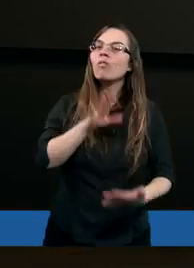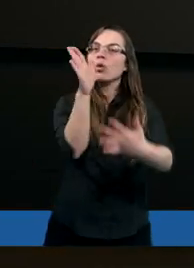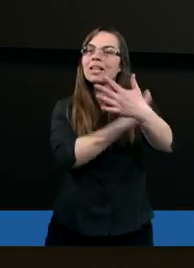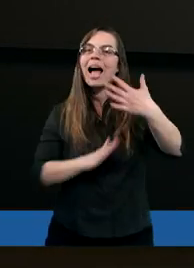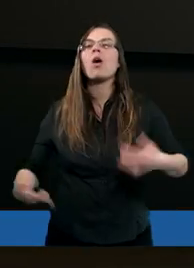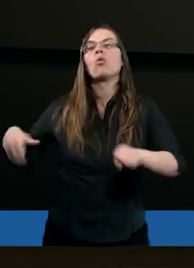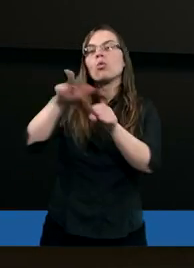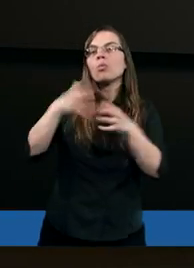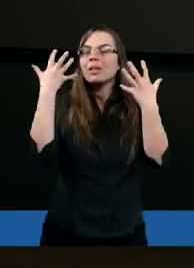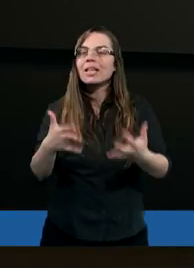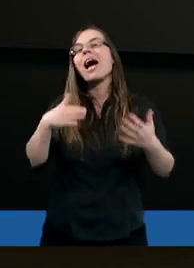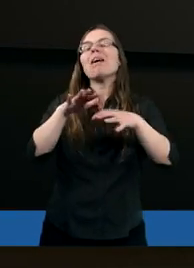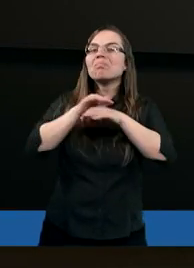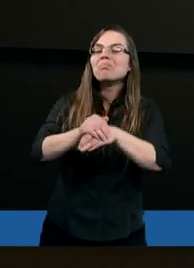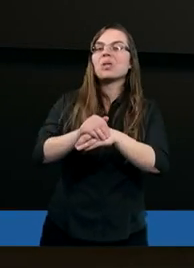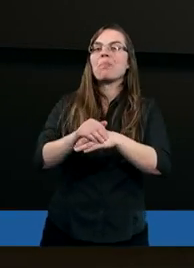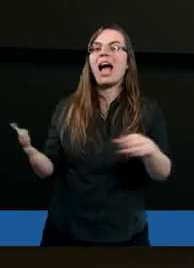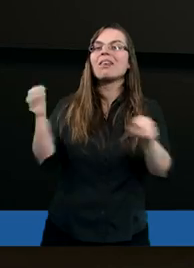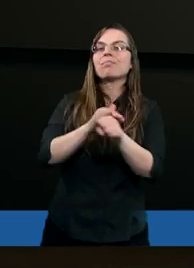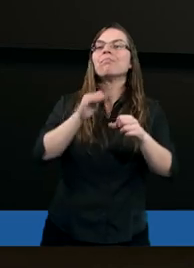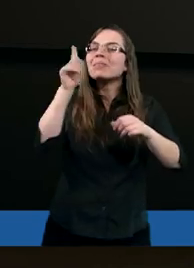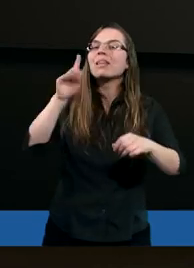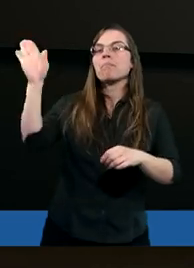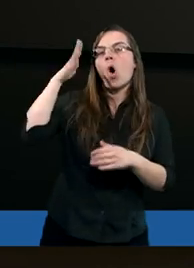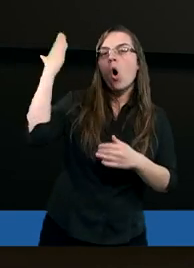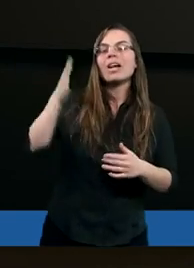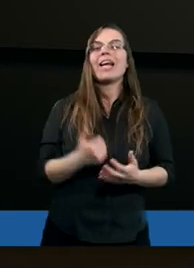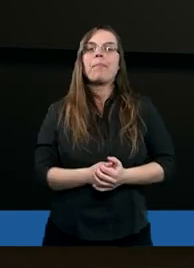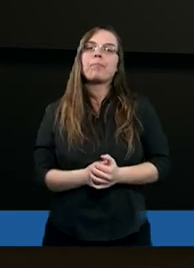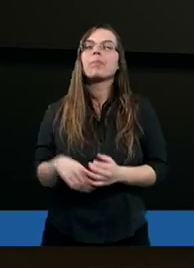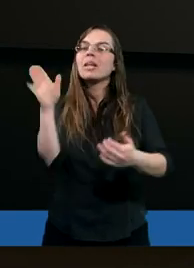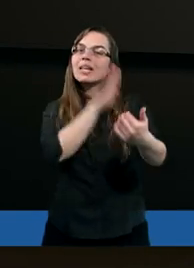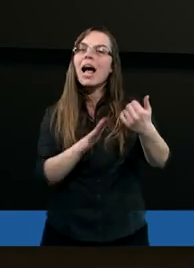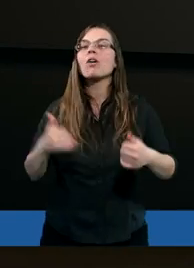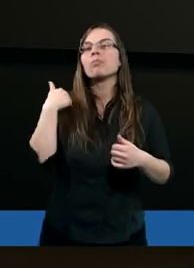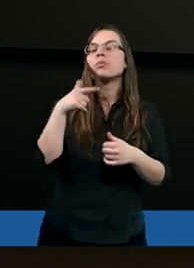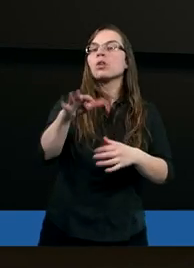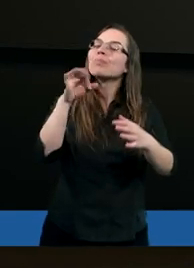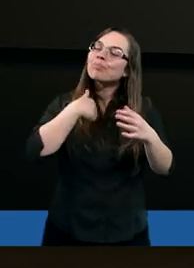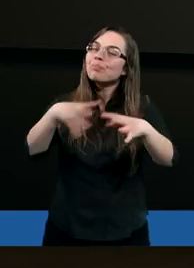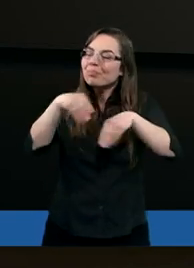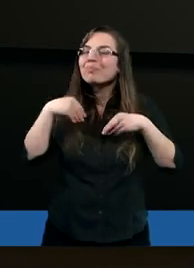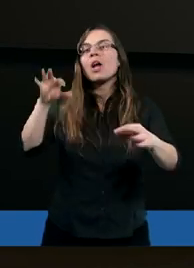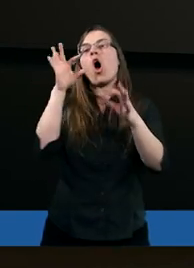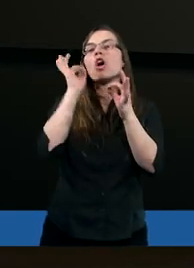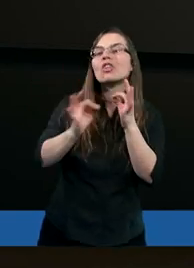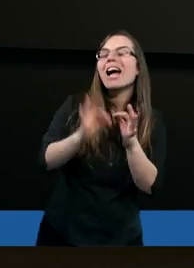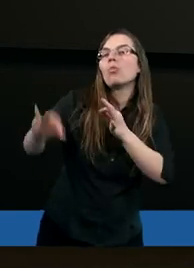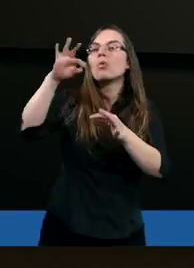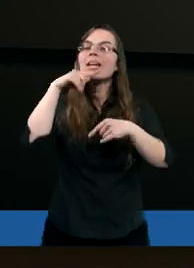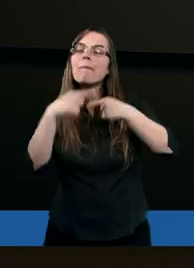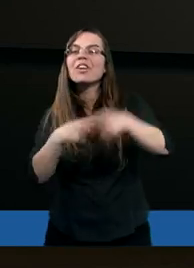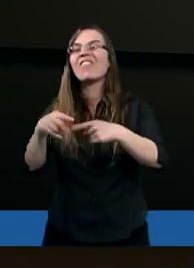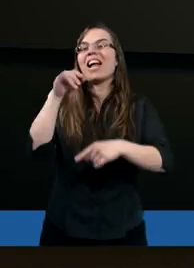z którym chce zawrzeć przymierze. Naród, który otrzyma szczególne przywileje